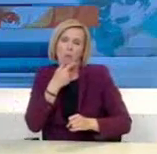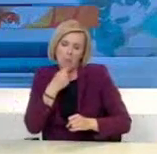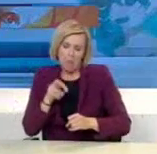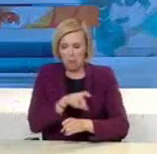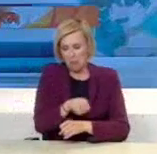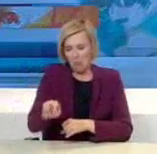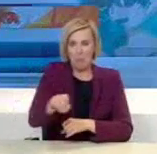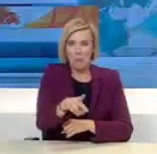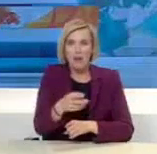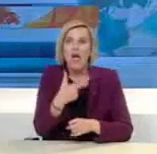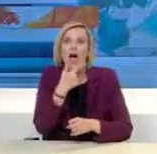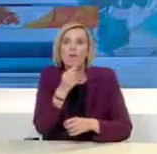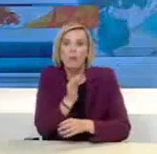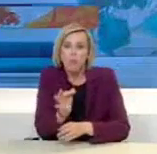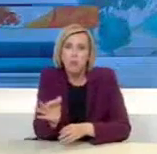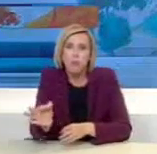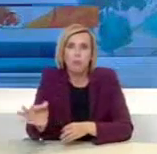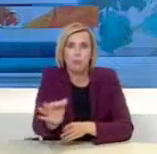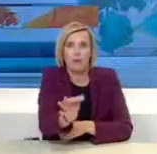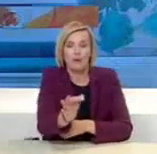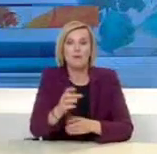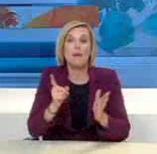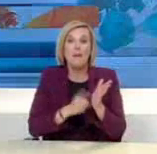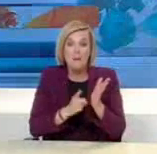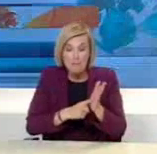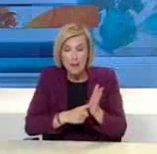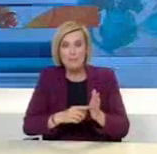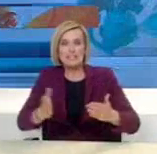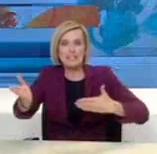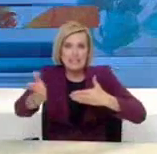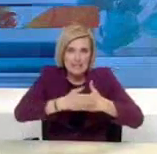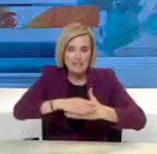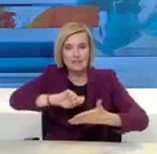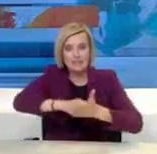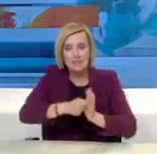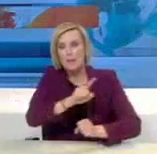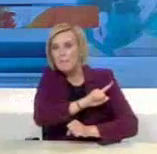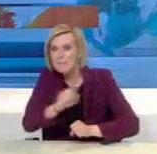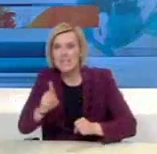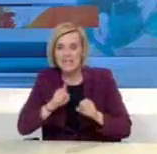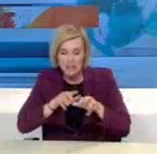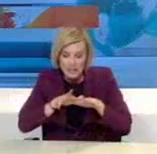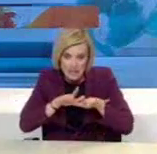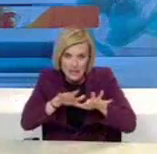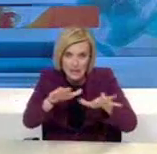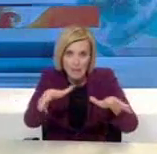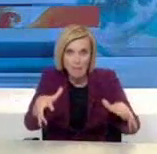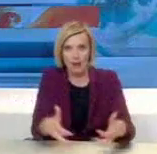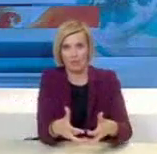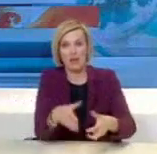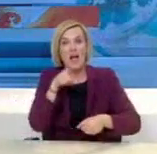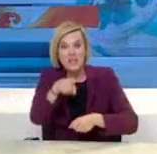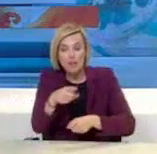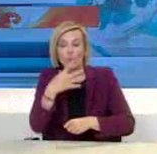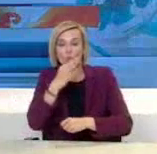μάχη έρχονται δύσκολες στιγμές, πρέπει να κλείσει κάθε κερκόπορτα στο κακό. Και αυτό το στόχο έχει ο περιορισμός της συκλοφορίας από αύριο.